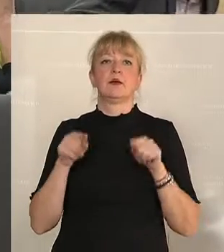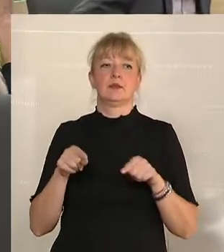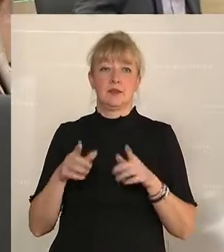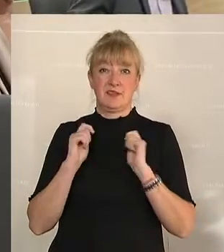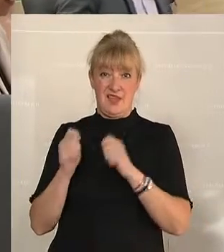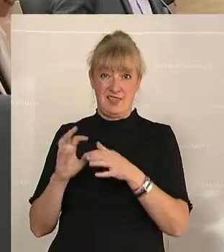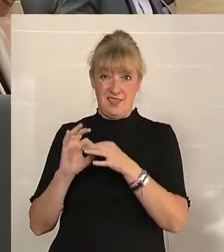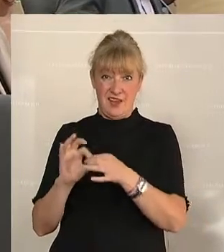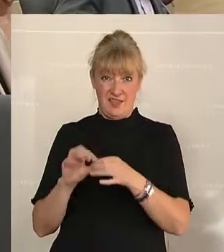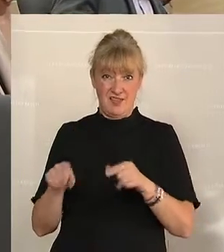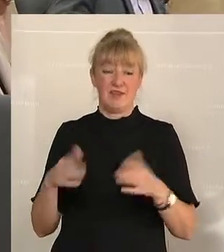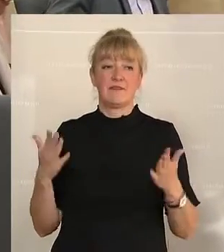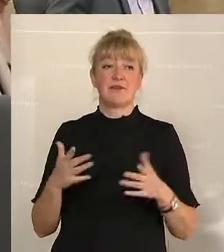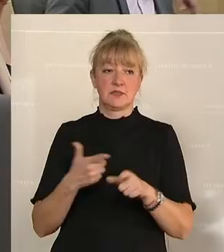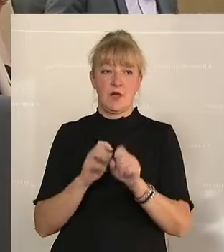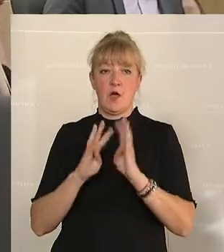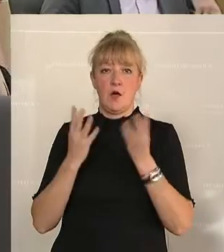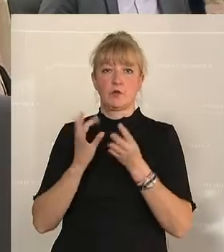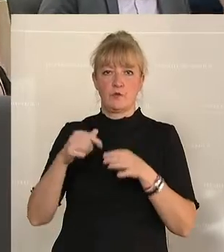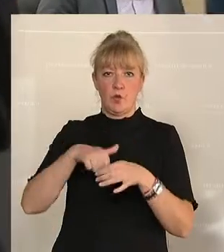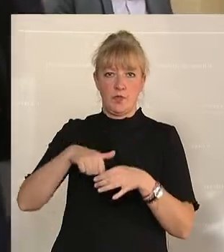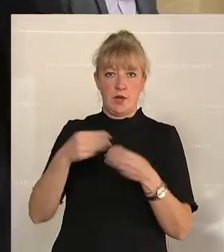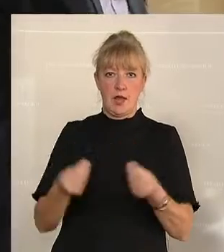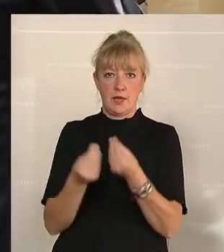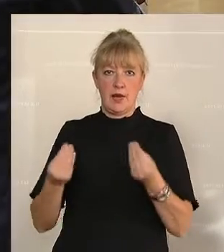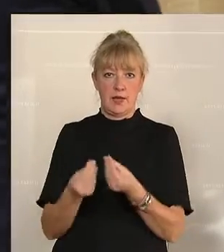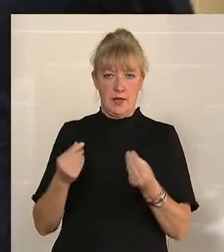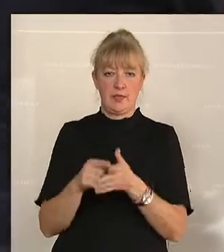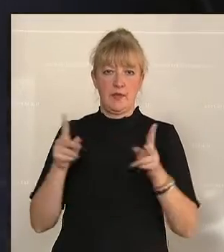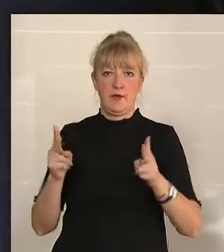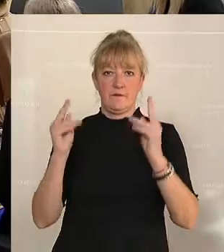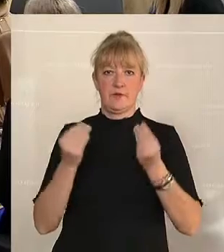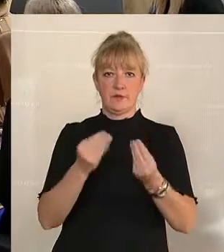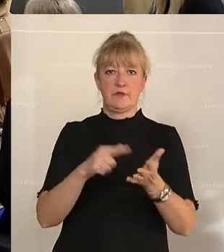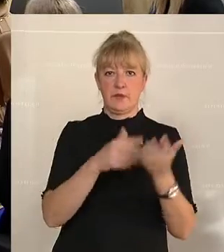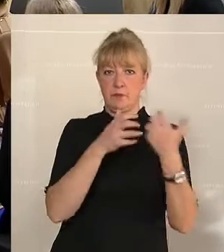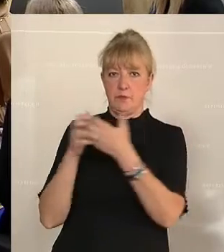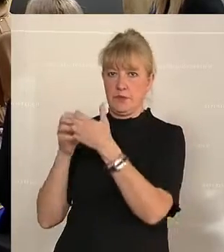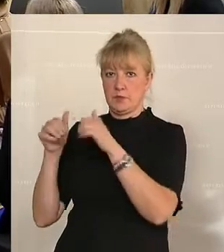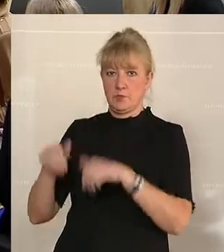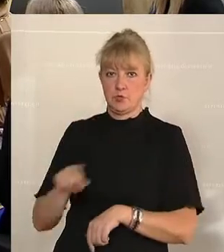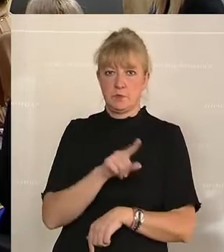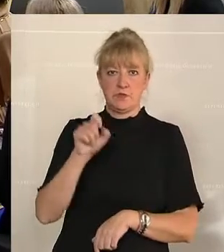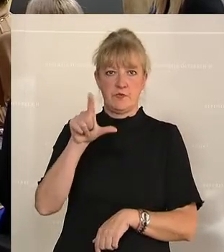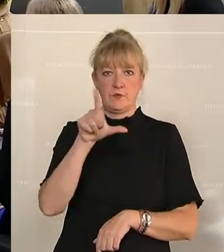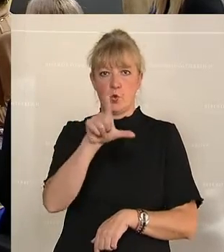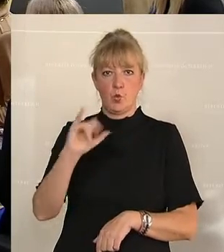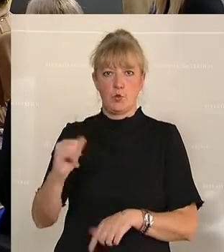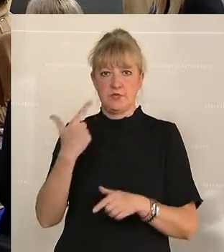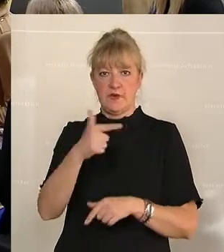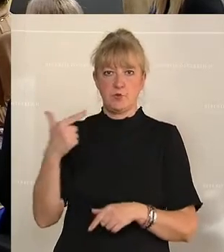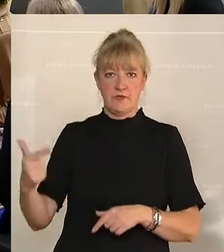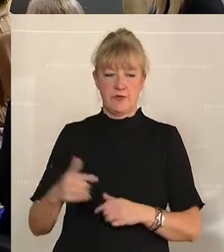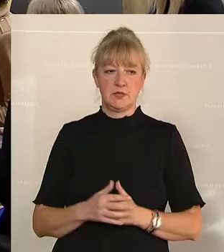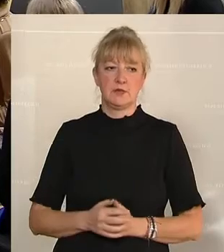Rot-Weiß-Rot-Card soll erleichtert werden. Dafür ist eine Änderung des Niederlassungs und Aufenthaltsgesetzes notwendig und darum geht es in der jetzt